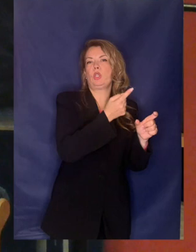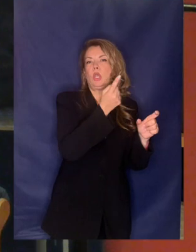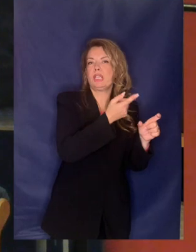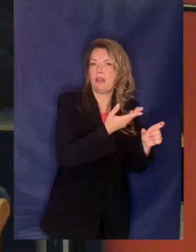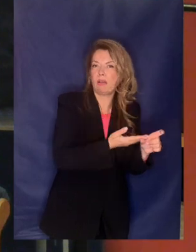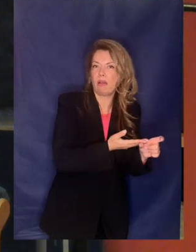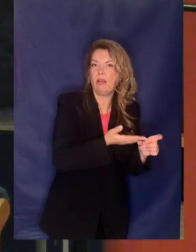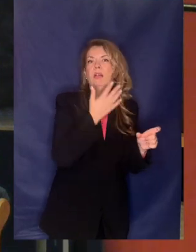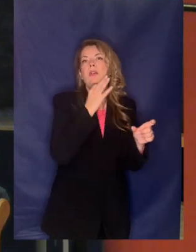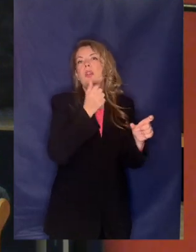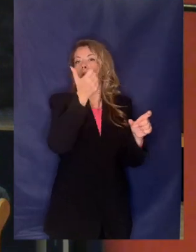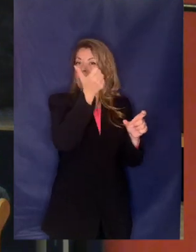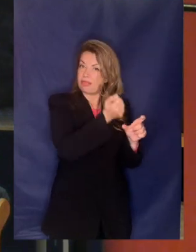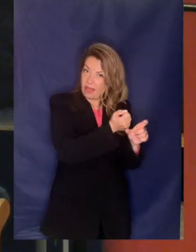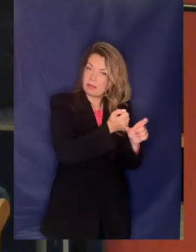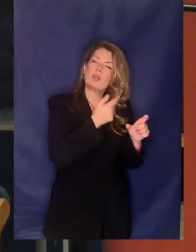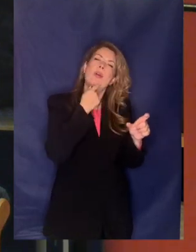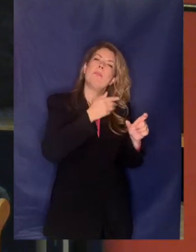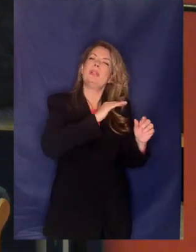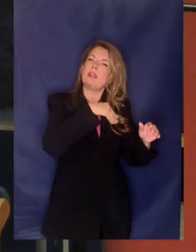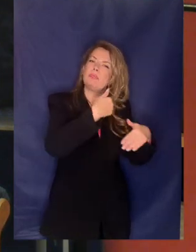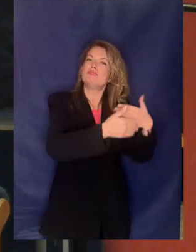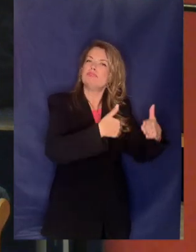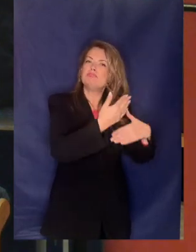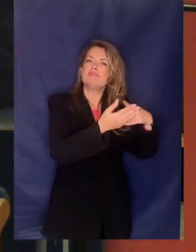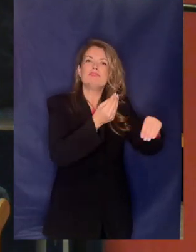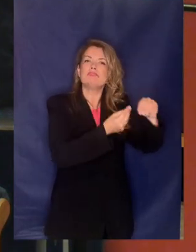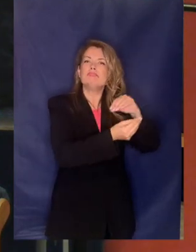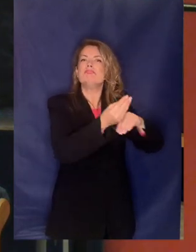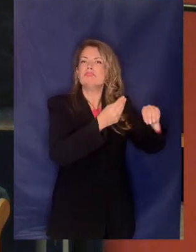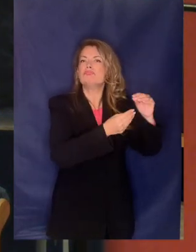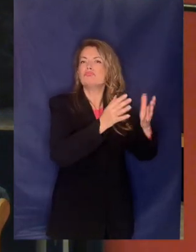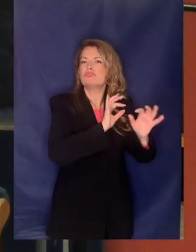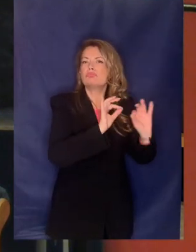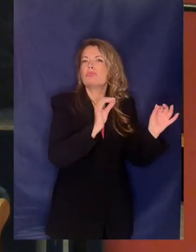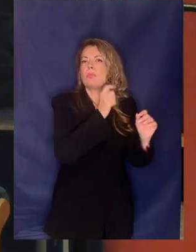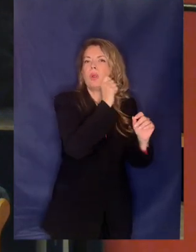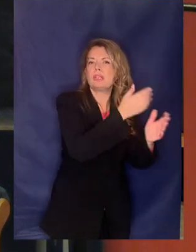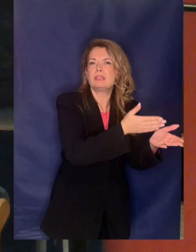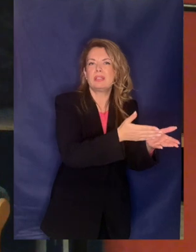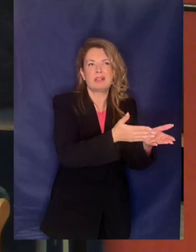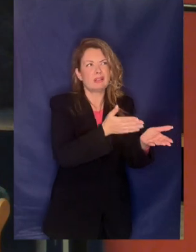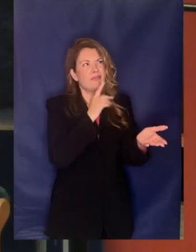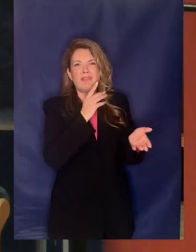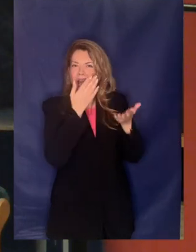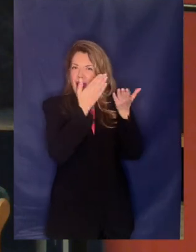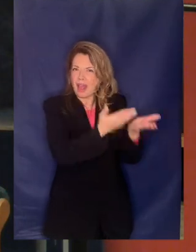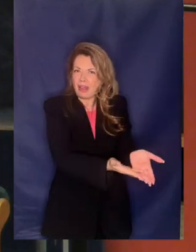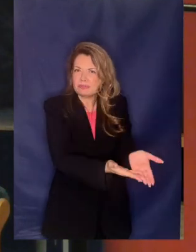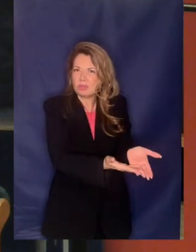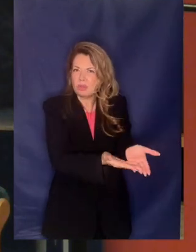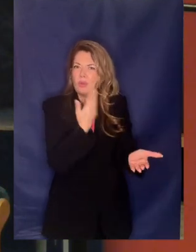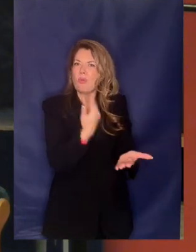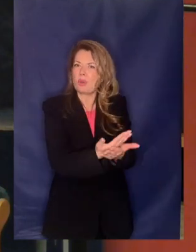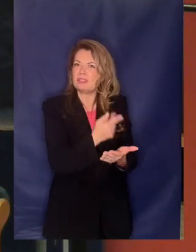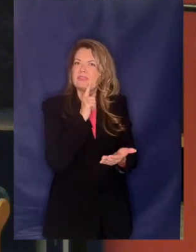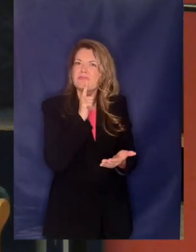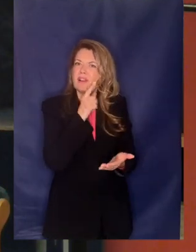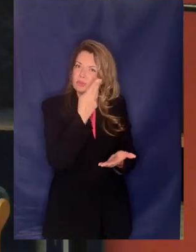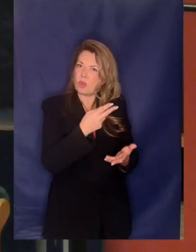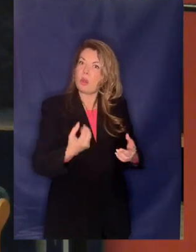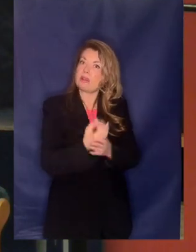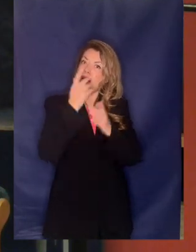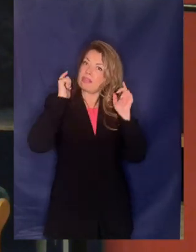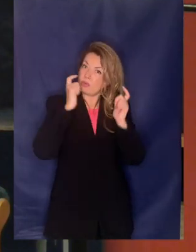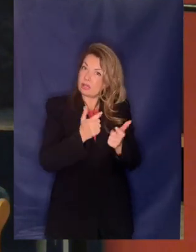να μπορεί να εξυπηρετεί τη μερισματική της πολιτική αυτές είναι οι απόψεις της Νέας Δημοκρατίας και